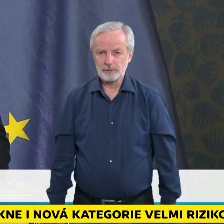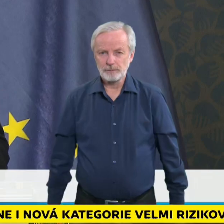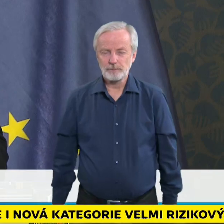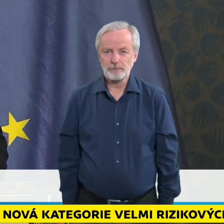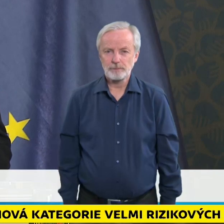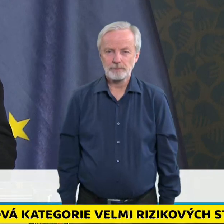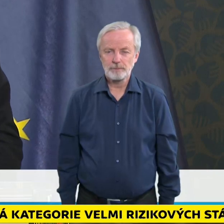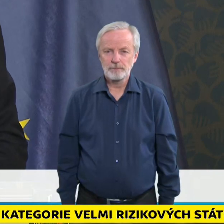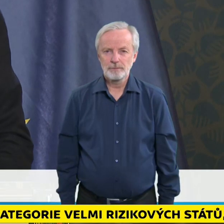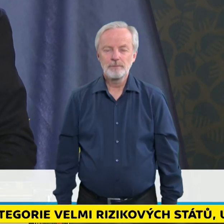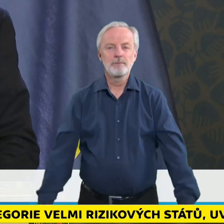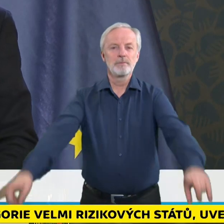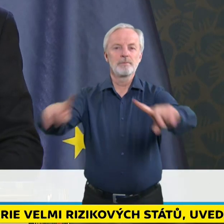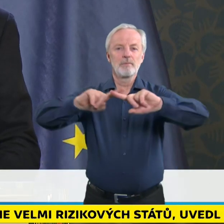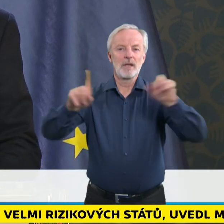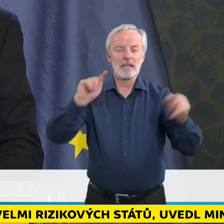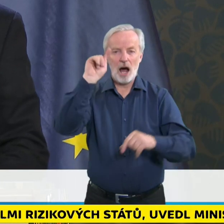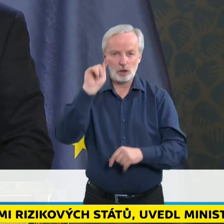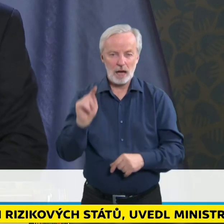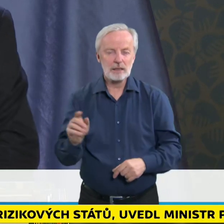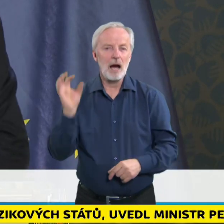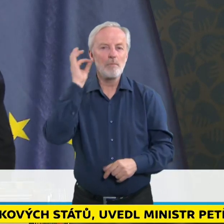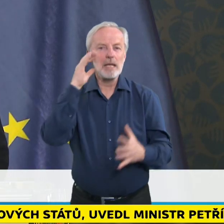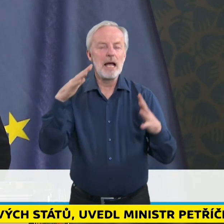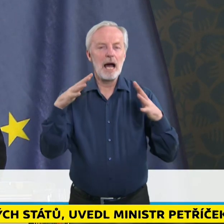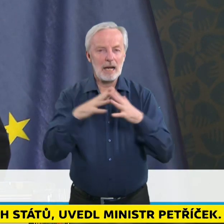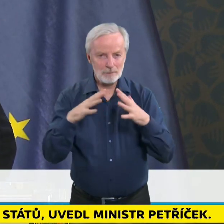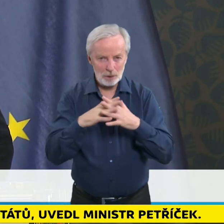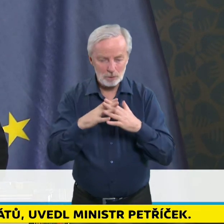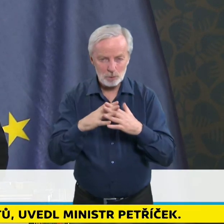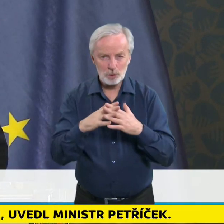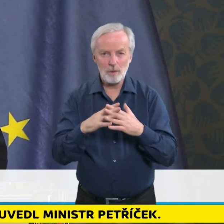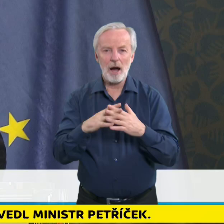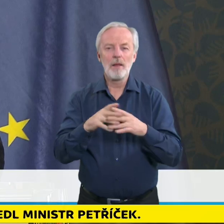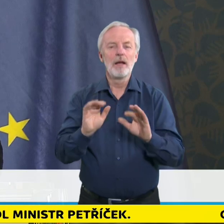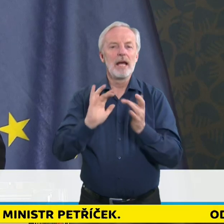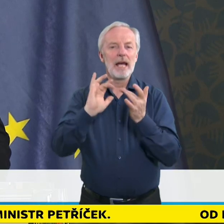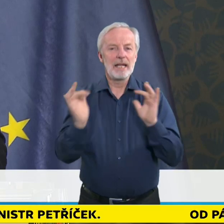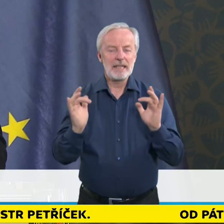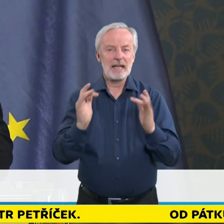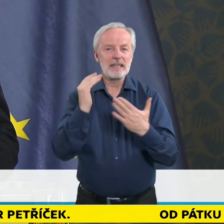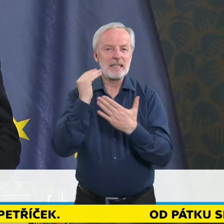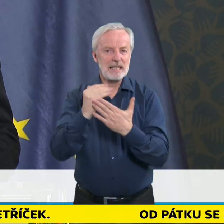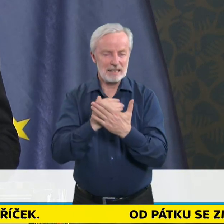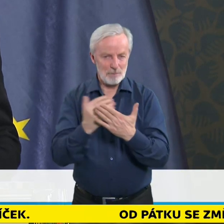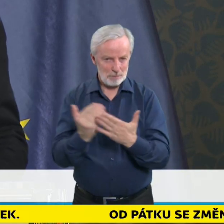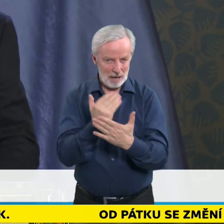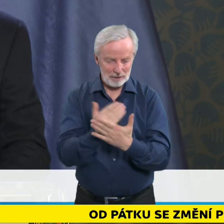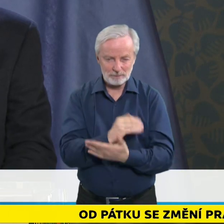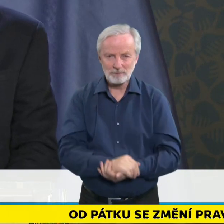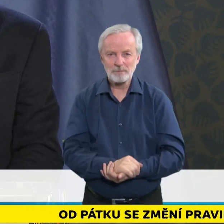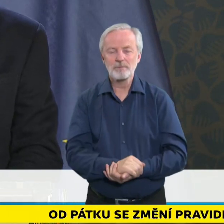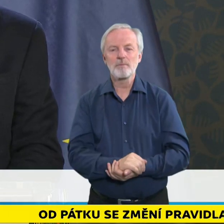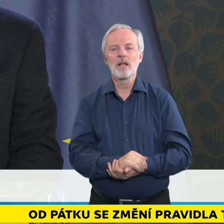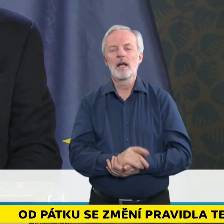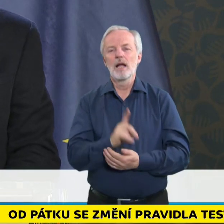Další dotaz. Pani Rambousková, seznám. Dobrý večer, Michala Rambousková, seznám zprávy, pane ministře Blatý. Já se ještě